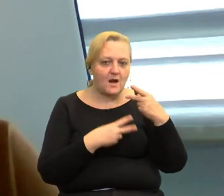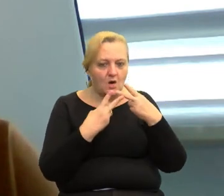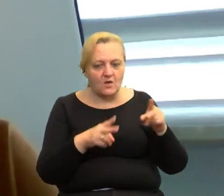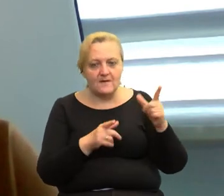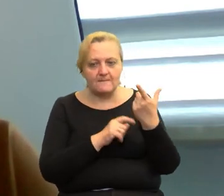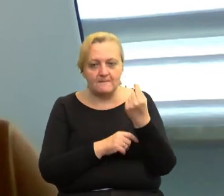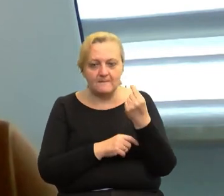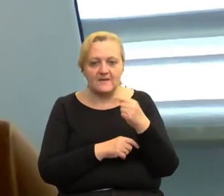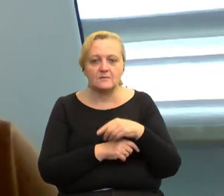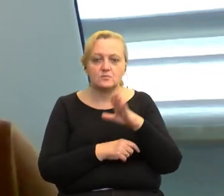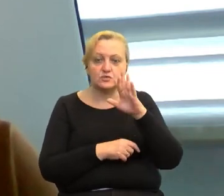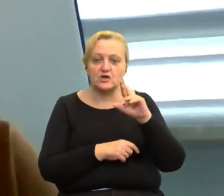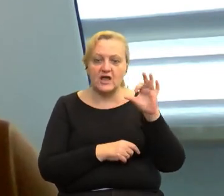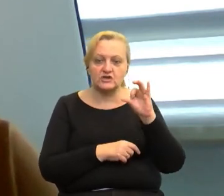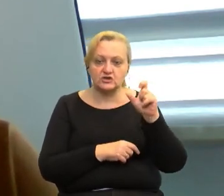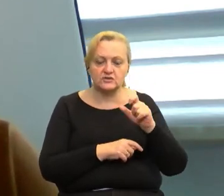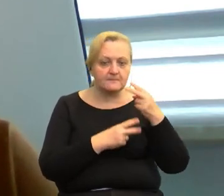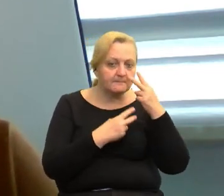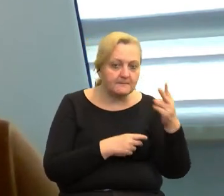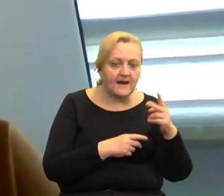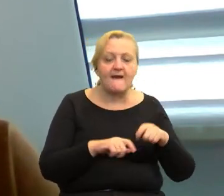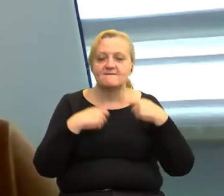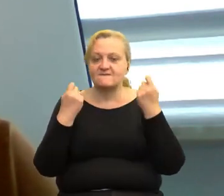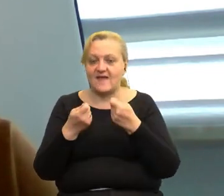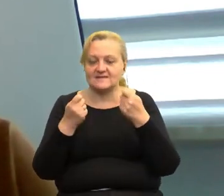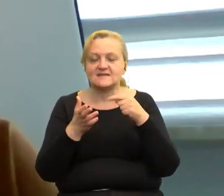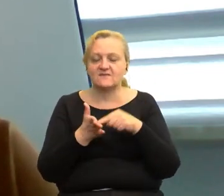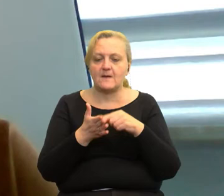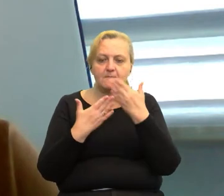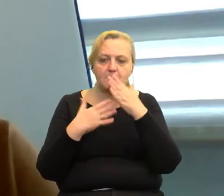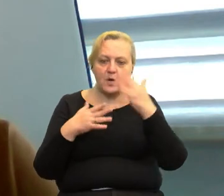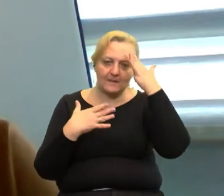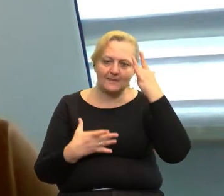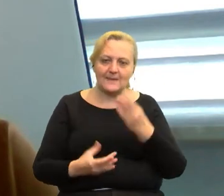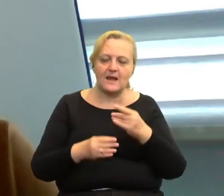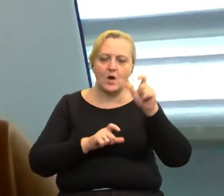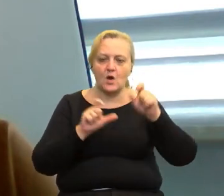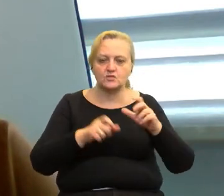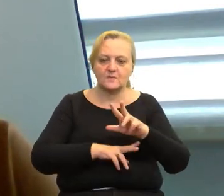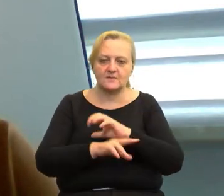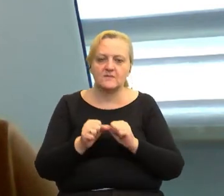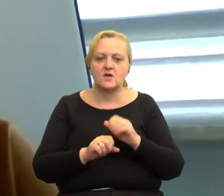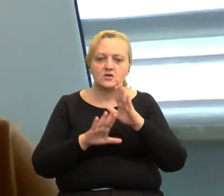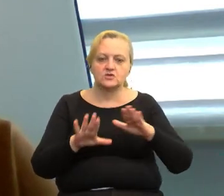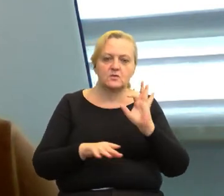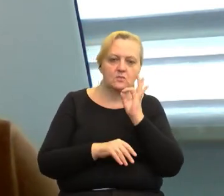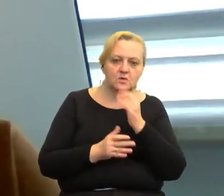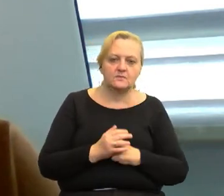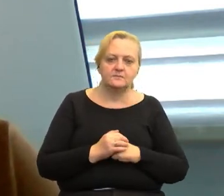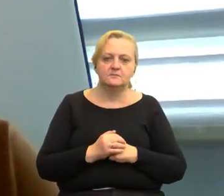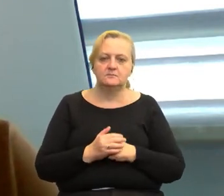partnerów w Grześciu. Festiwal, który pokazuje talenty osób niepełnosprawnych, dzieci i młodzieży.